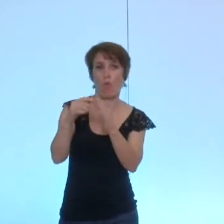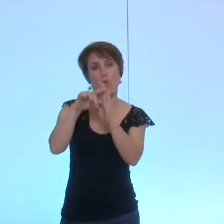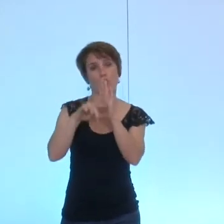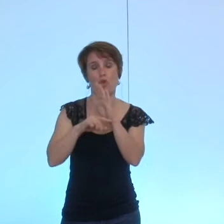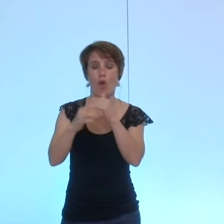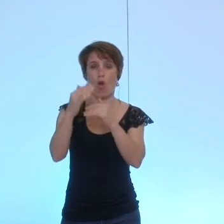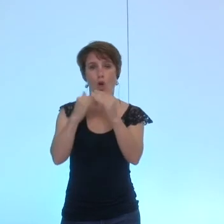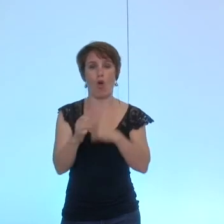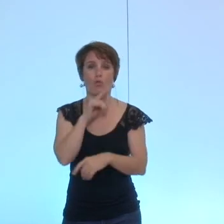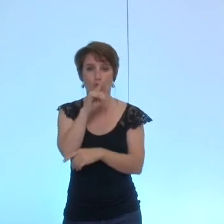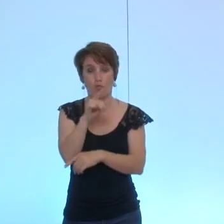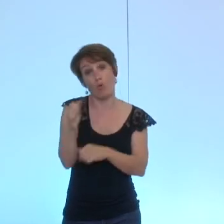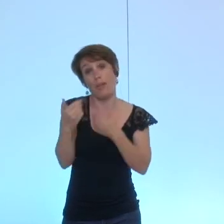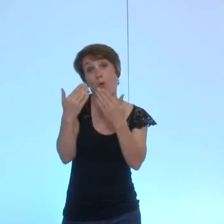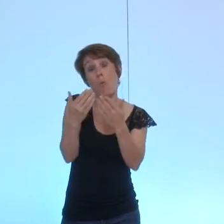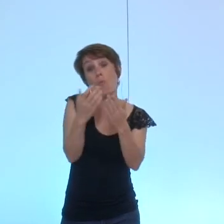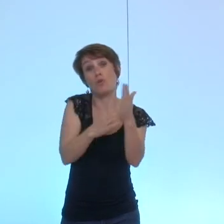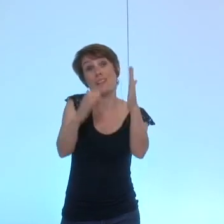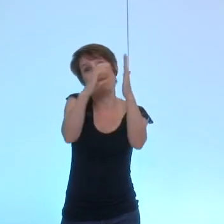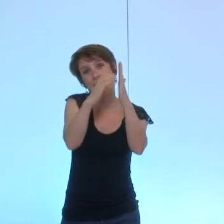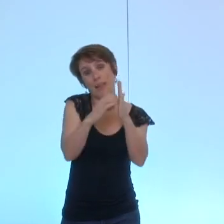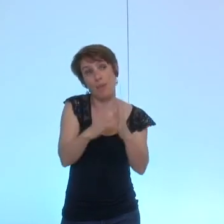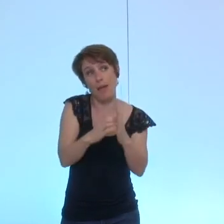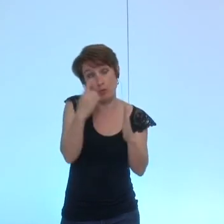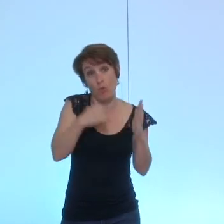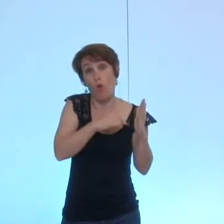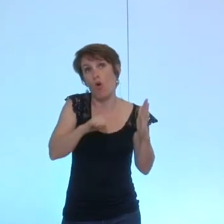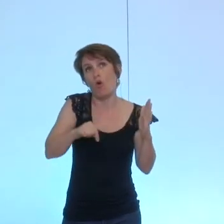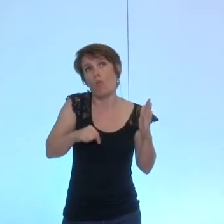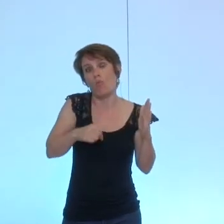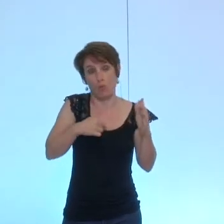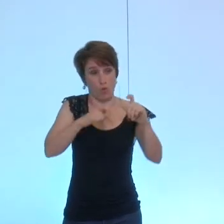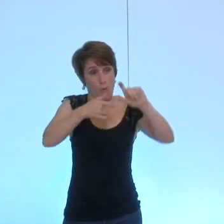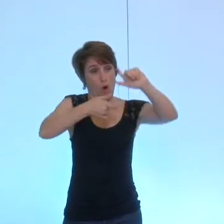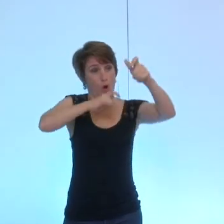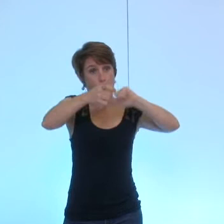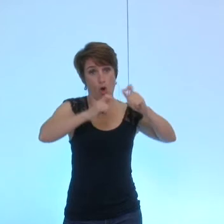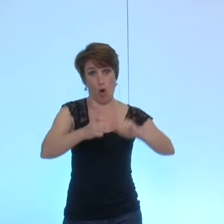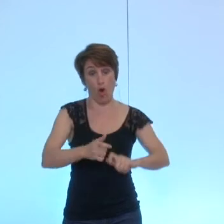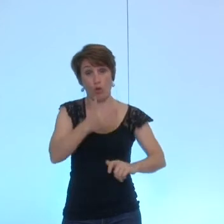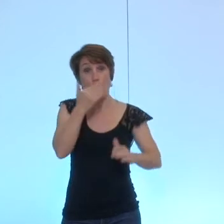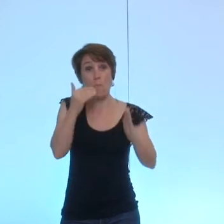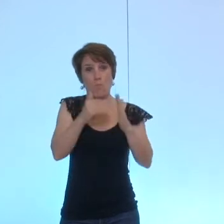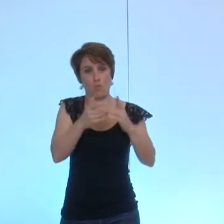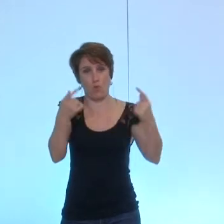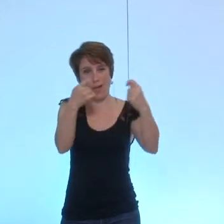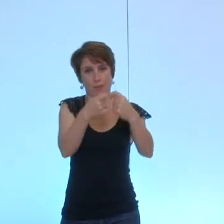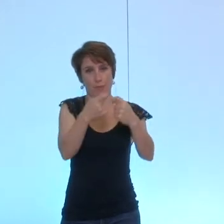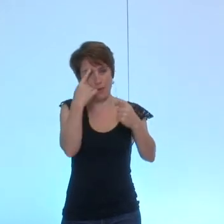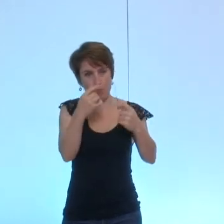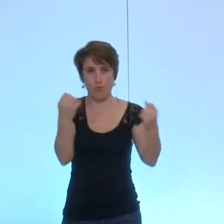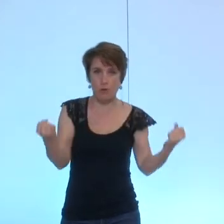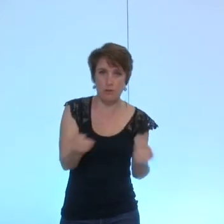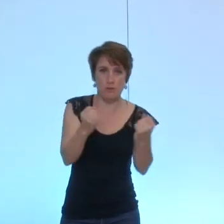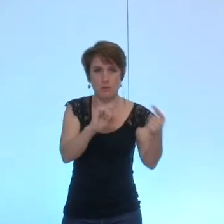soulignant les délibérations qui nous semblent à tous les plus adaptées même si chacun a son regard pour l